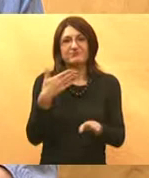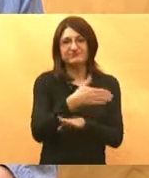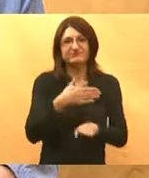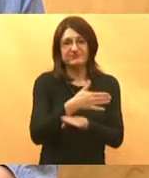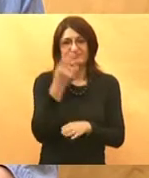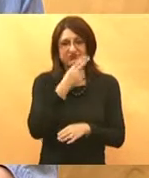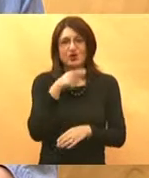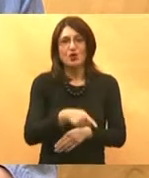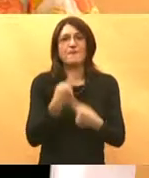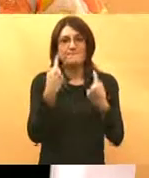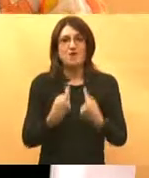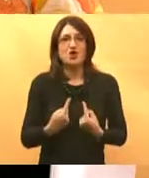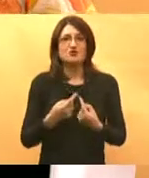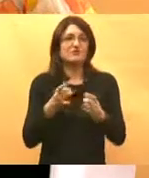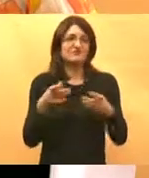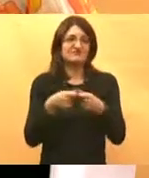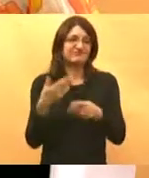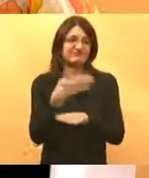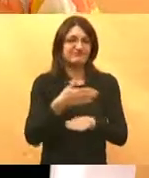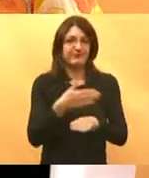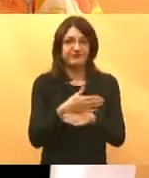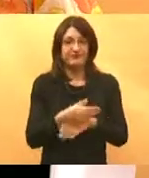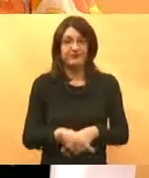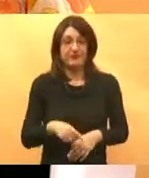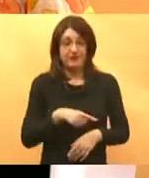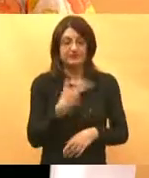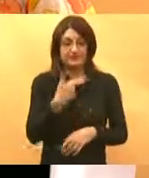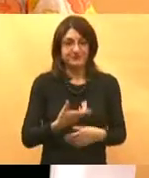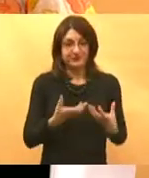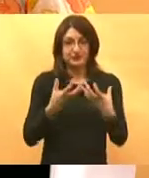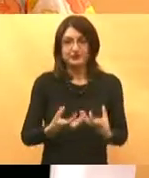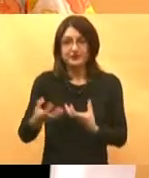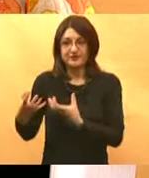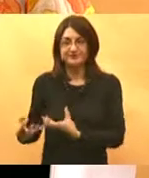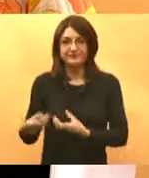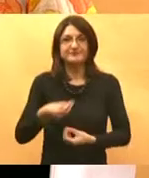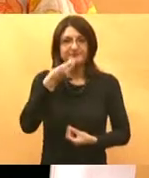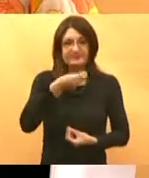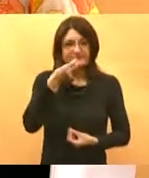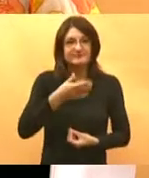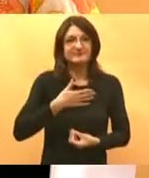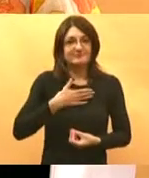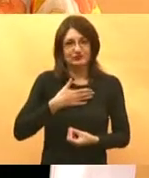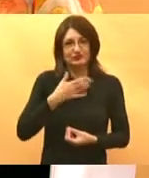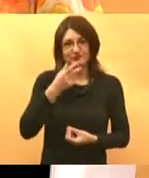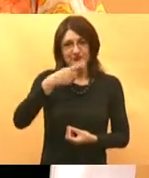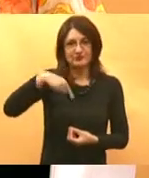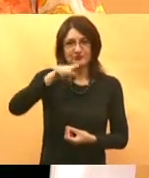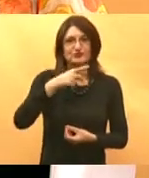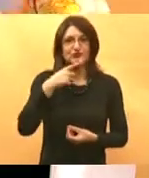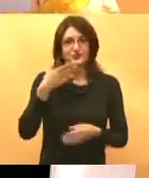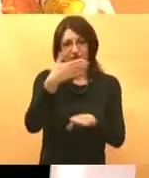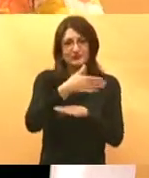Mi bi oba dva mogli iz ovog dvije stolice apelirati na naše pacijente da zaista, evo,